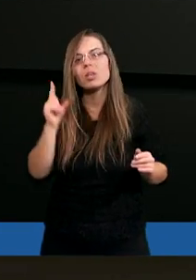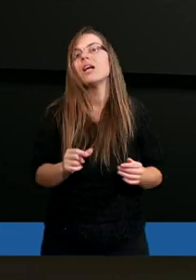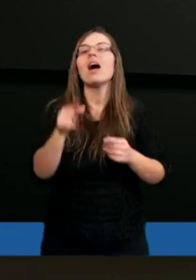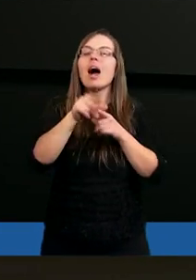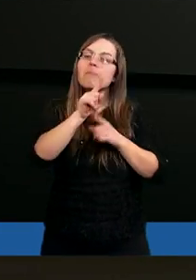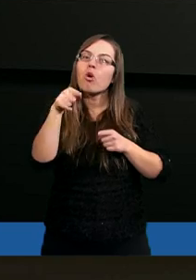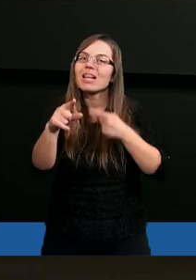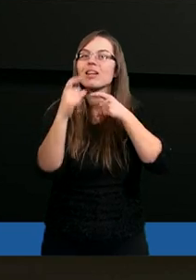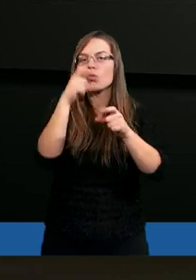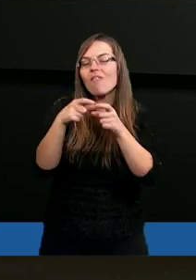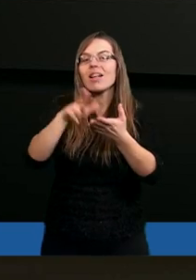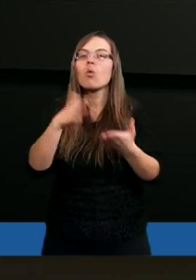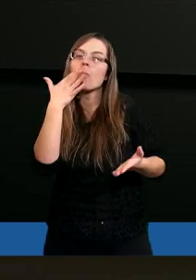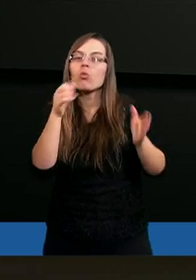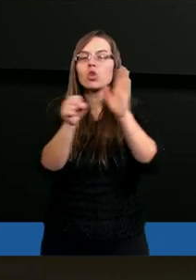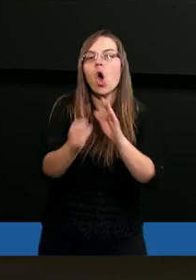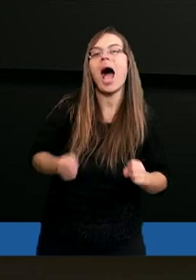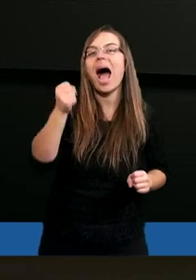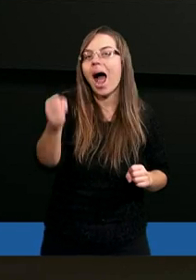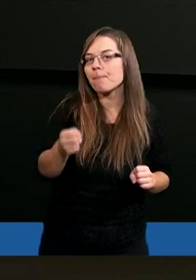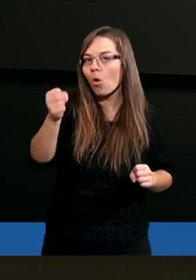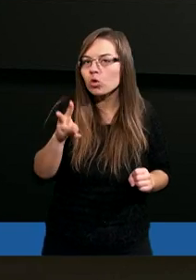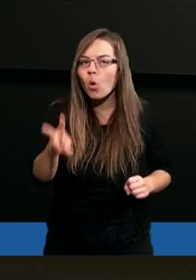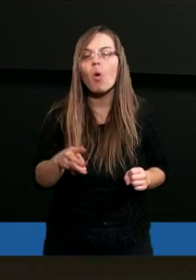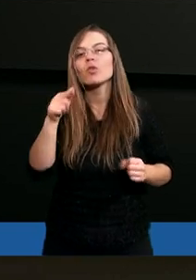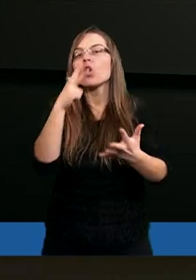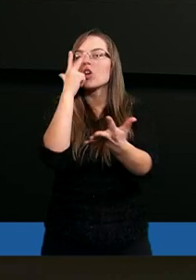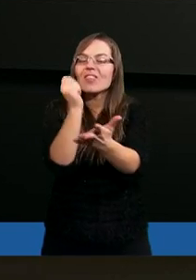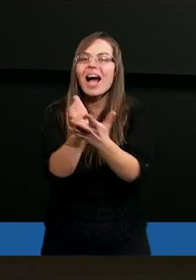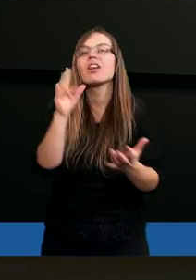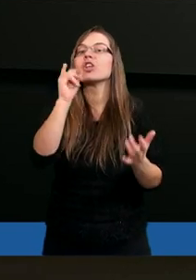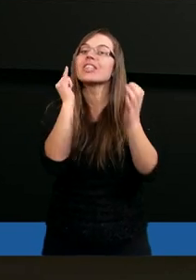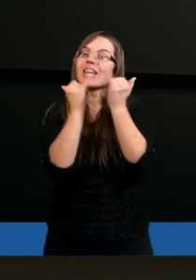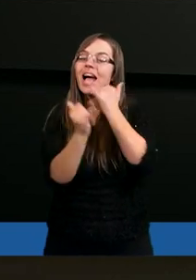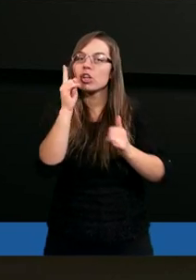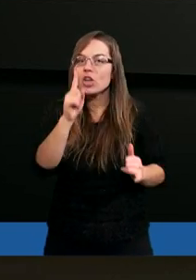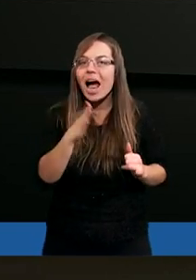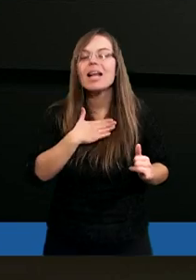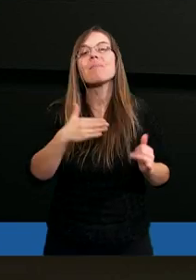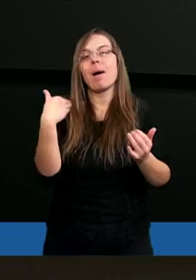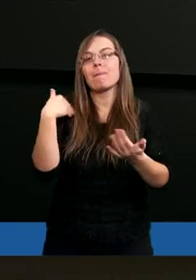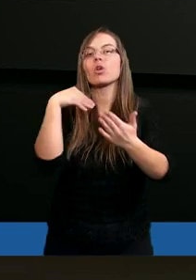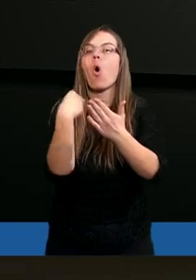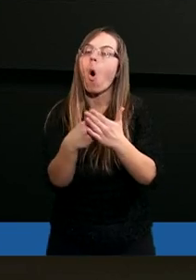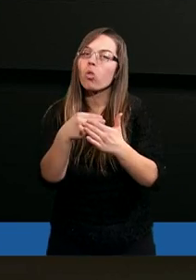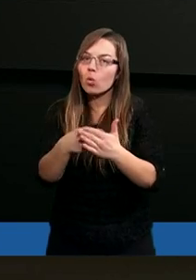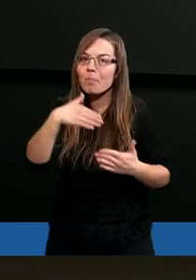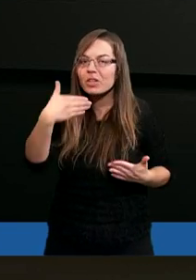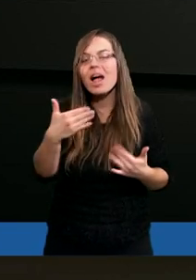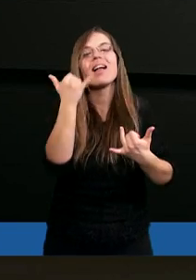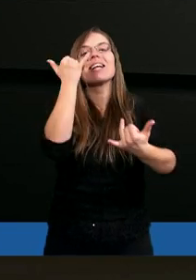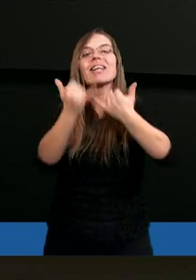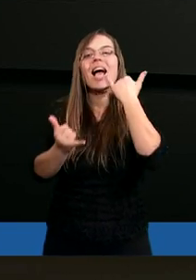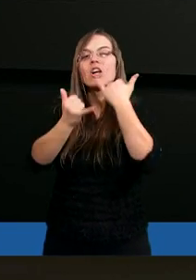Ale w tych słowach, które mówi do apostołów, jest jakby jeżeli mam być odkupicielem,